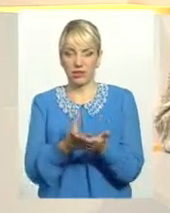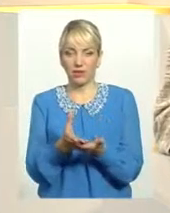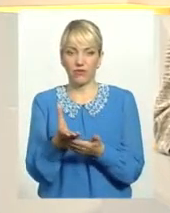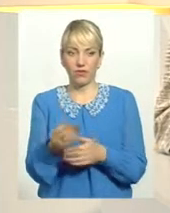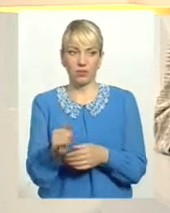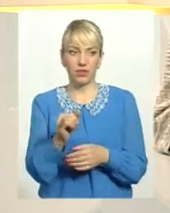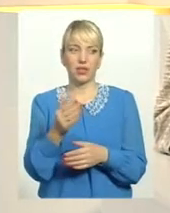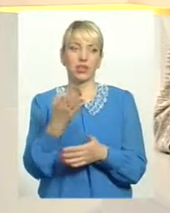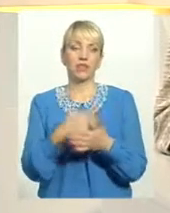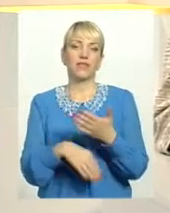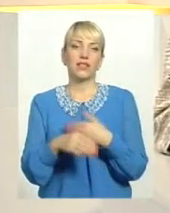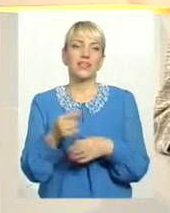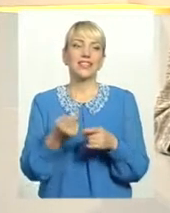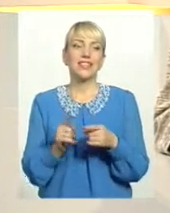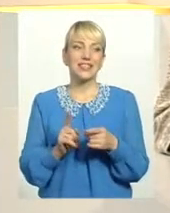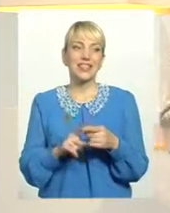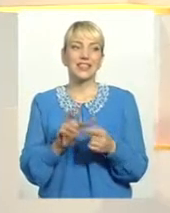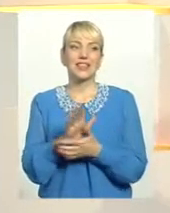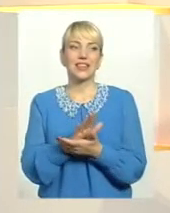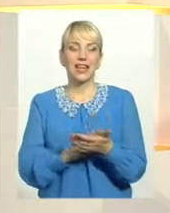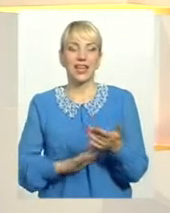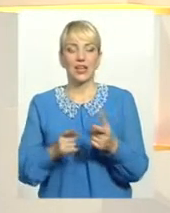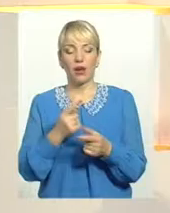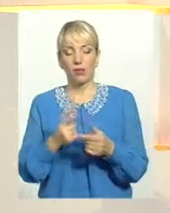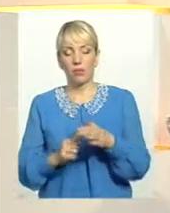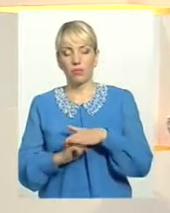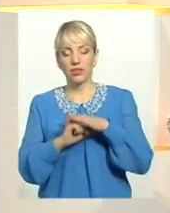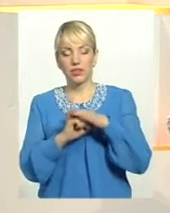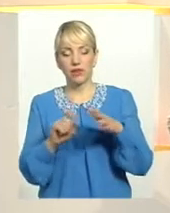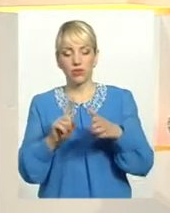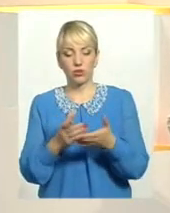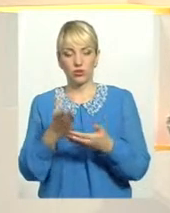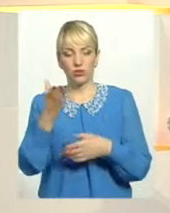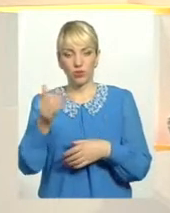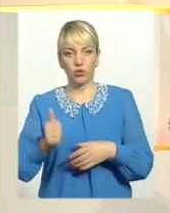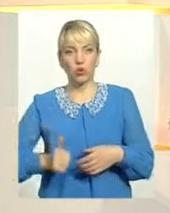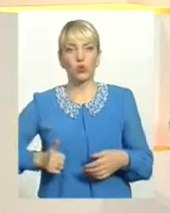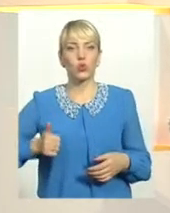доведив Господь інвалідність, це далі або підстава виплатити достойну